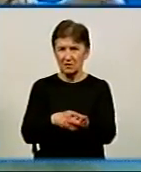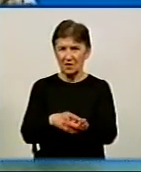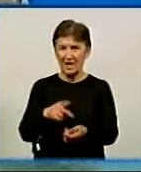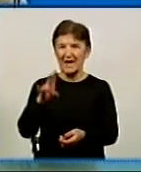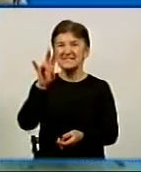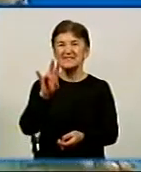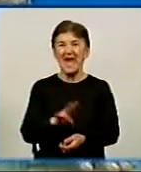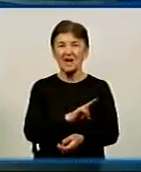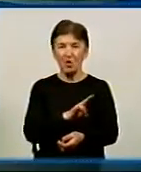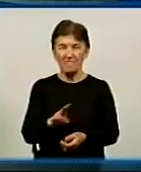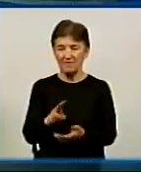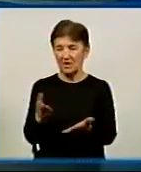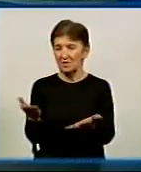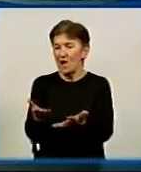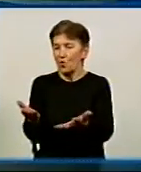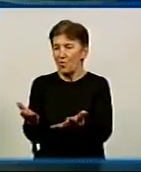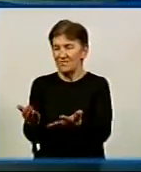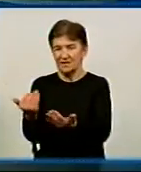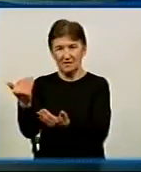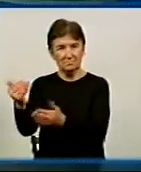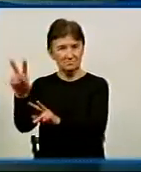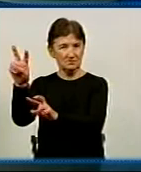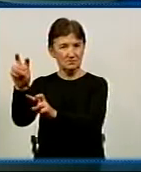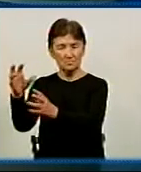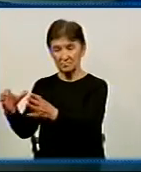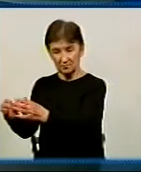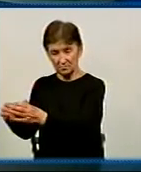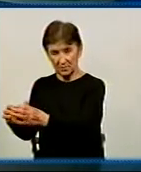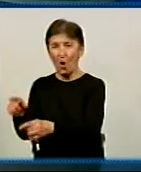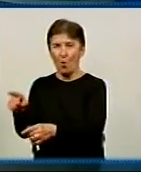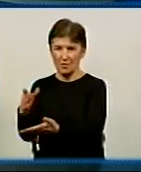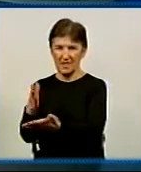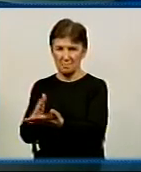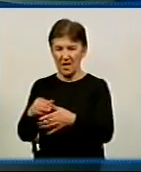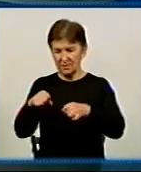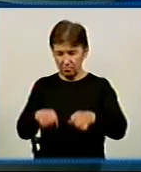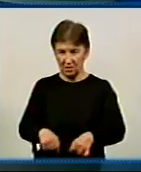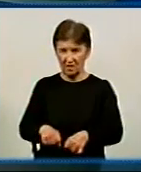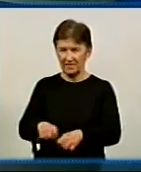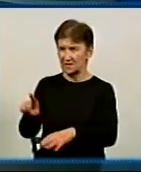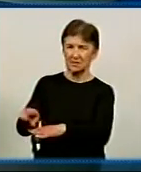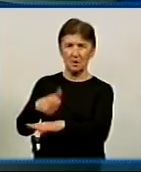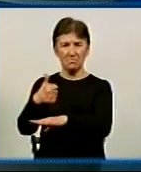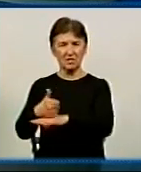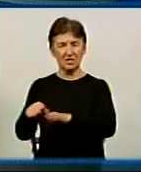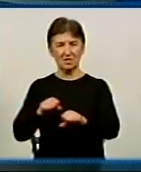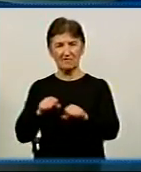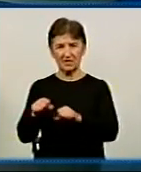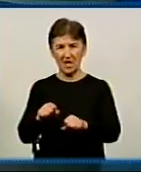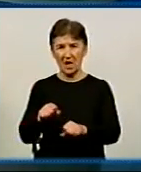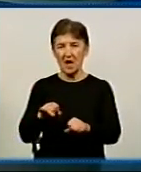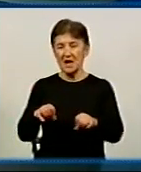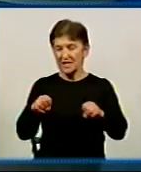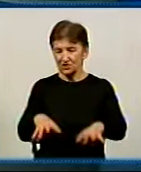якого-то там патриархата і религіозній общині, він імеє право там домінірувати в управліні і